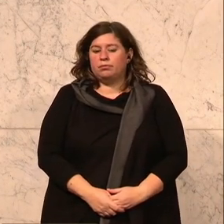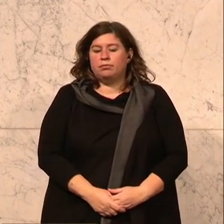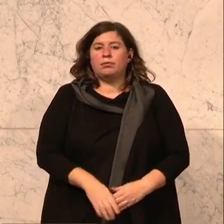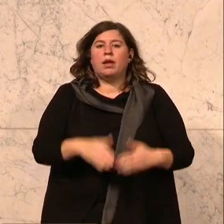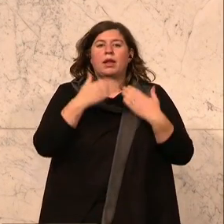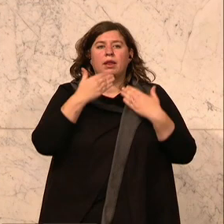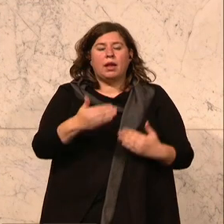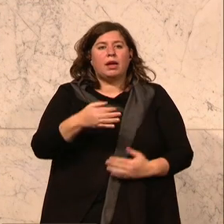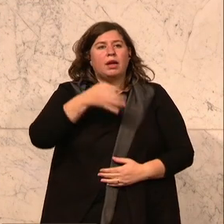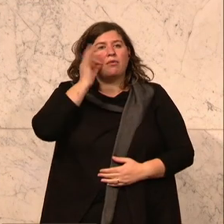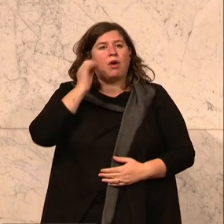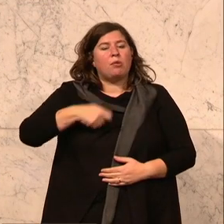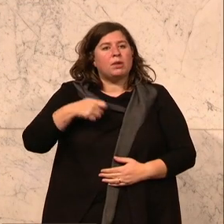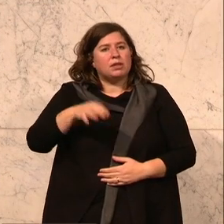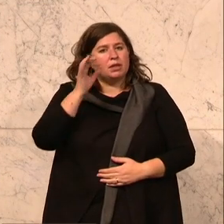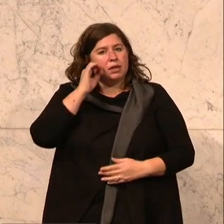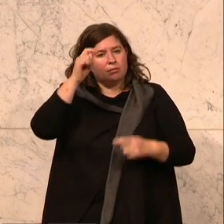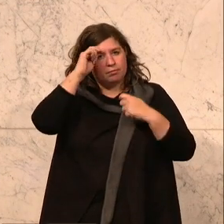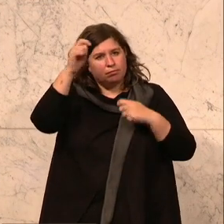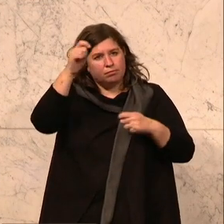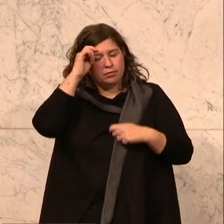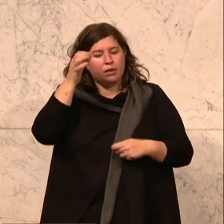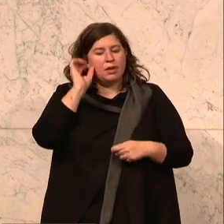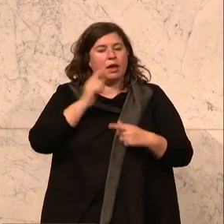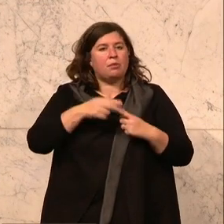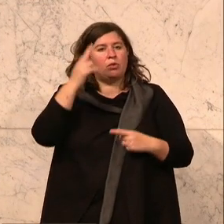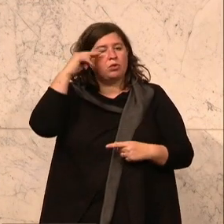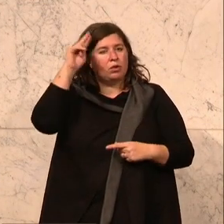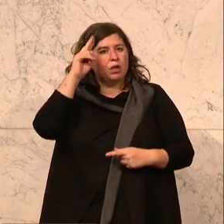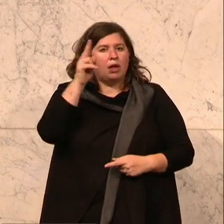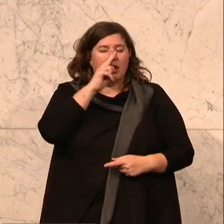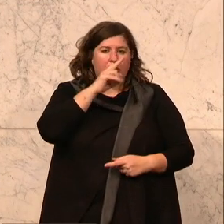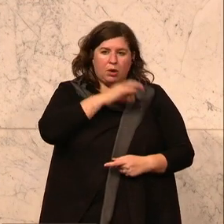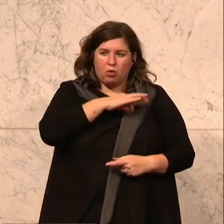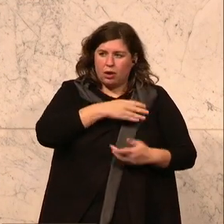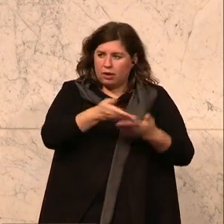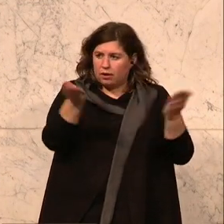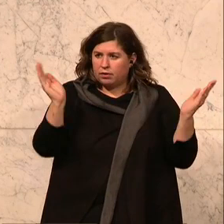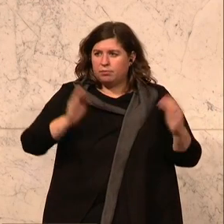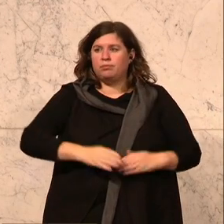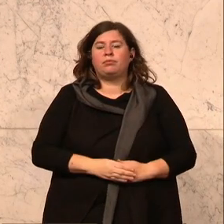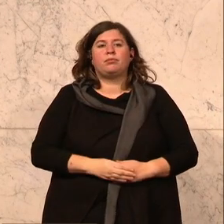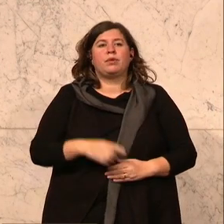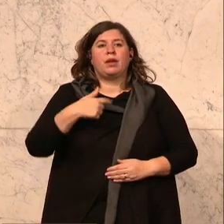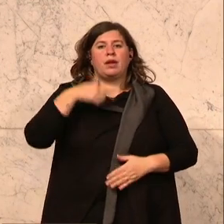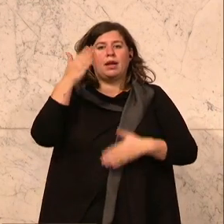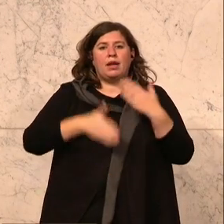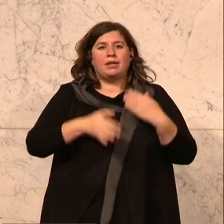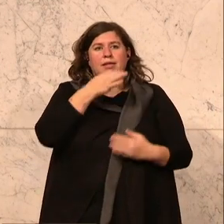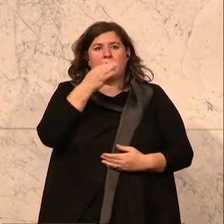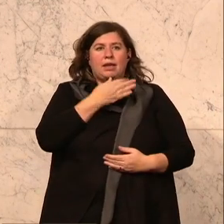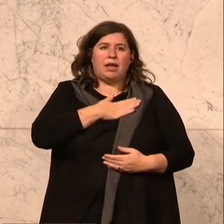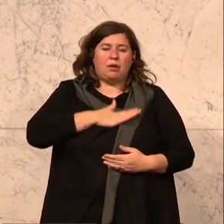Danke Frau Präsidentin, meine geschätzten Damen und Herren, liebe Kolleginnen und Kollegen. Ich wollte als letzter Redner eigentlich die